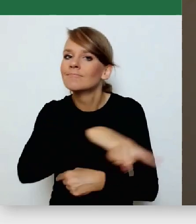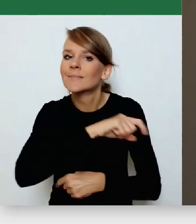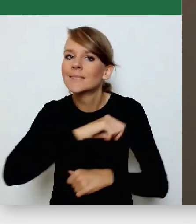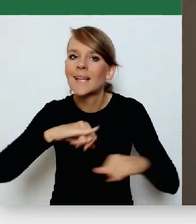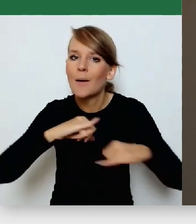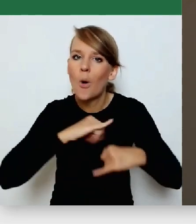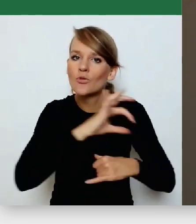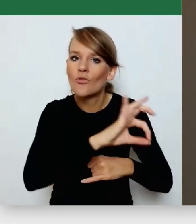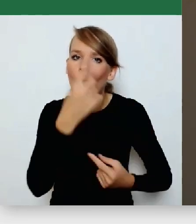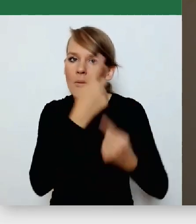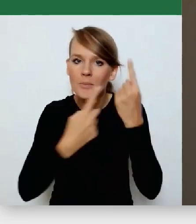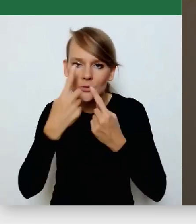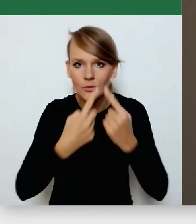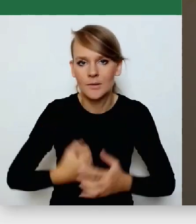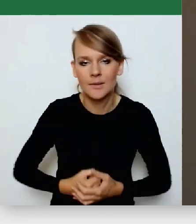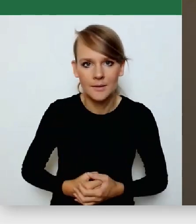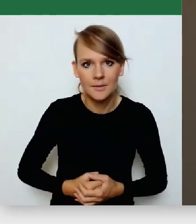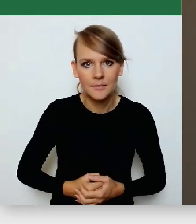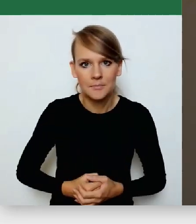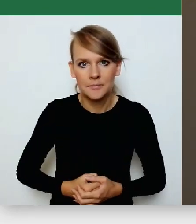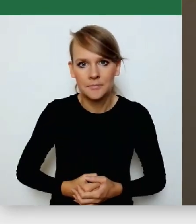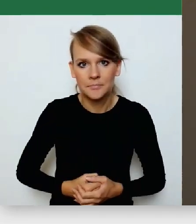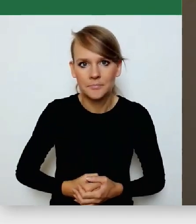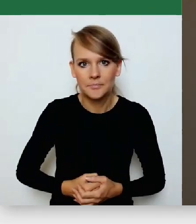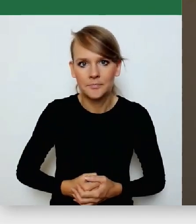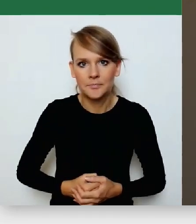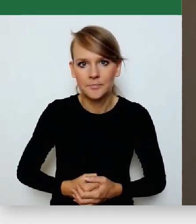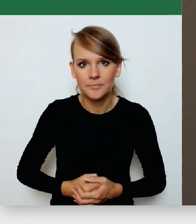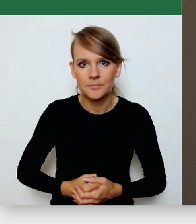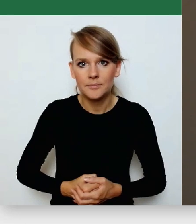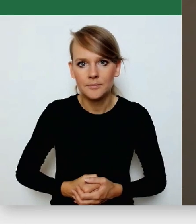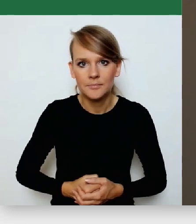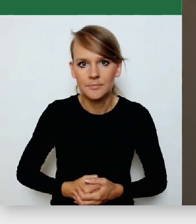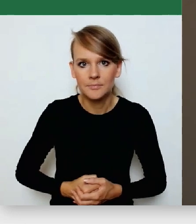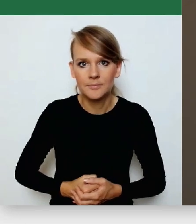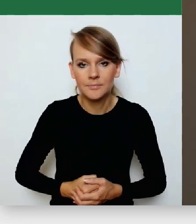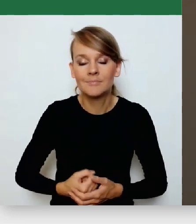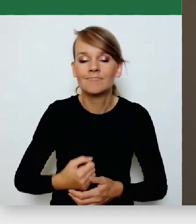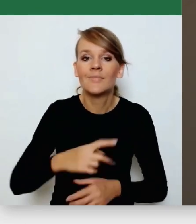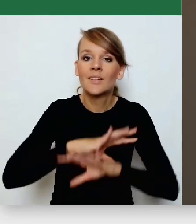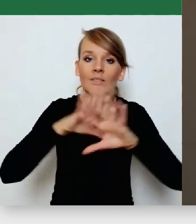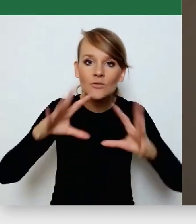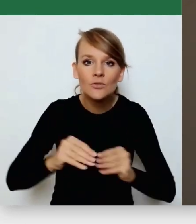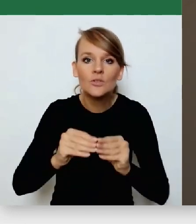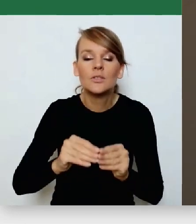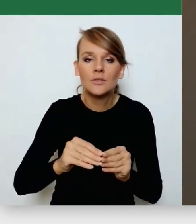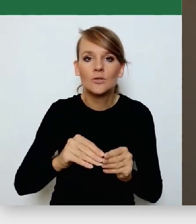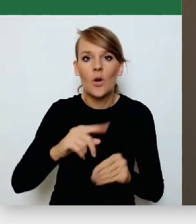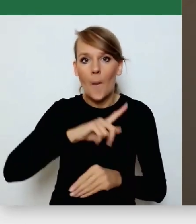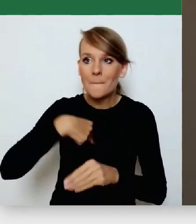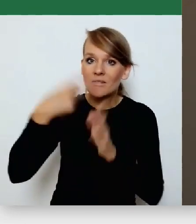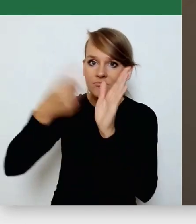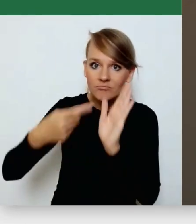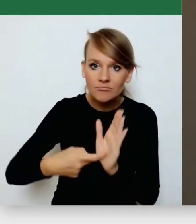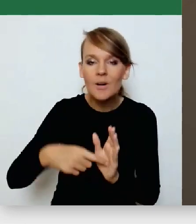wszystkie nasze żądania artykułują w sposób bardzo zdecydowany.